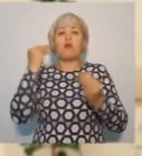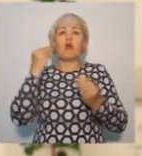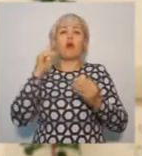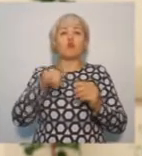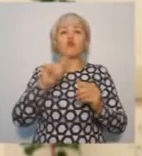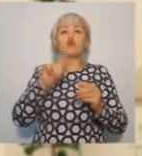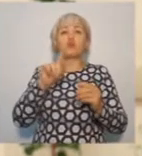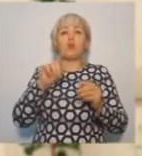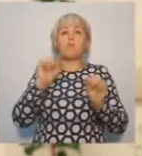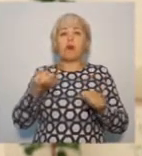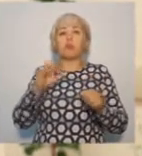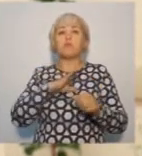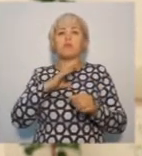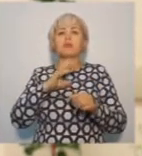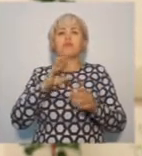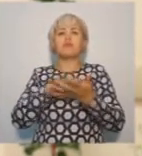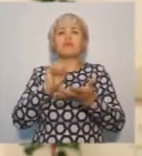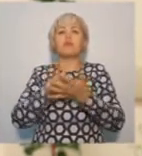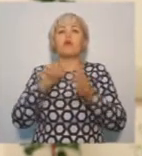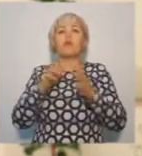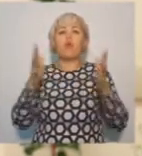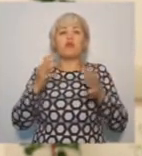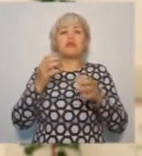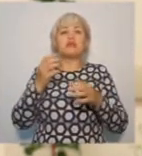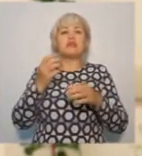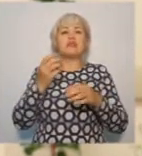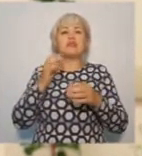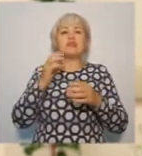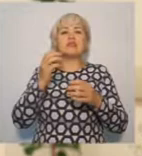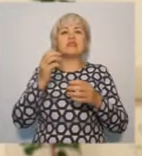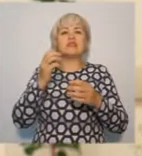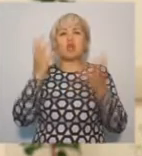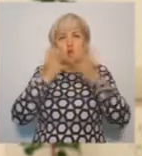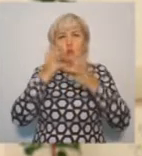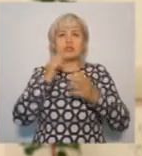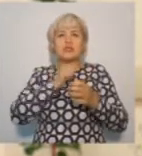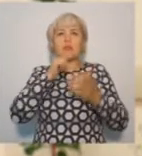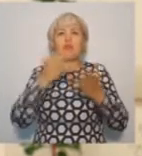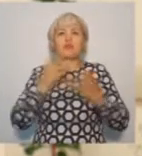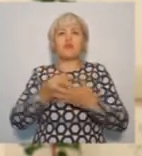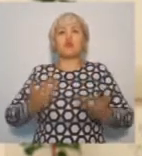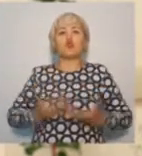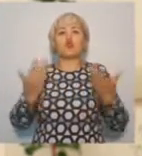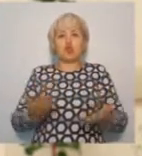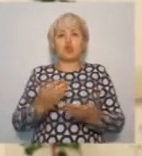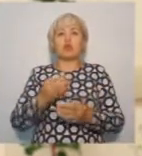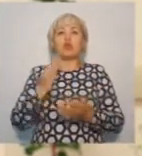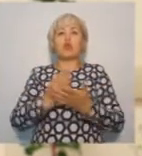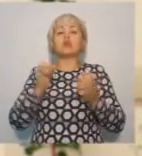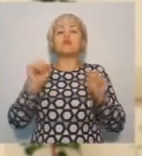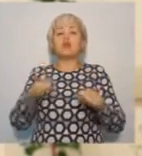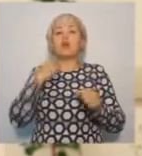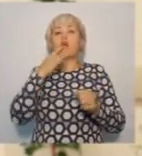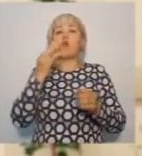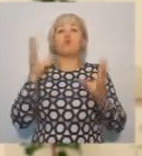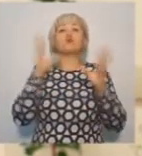в своей жизни. А если вовремя выявить, допустим, предопухоль или заболевание и правильно его пролечить, то здесь можно говорить о